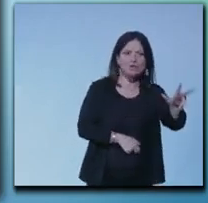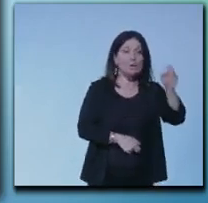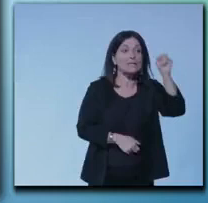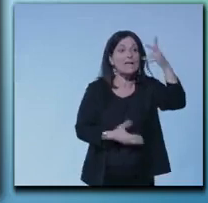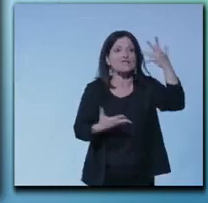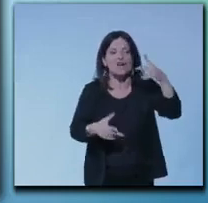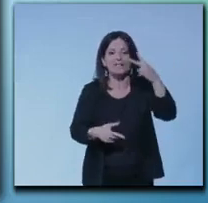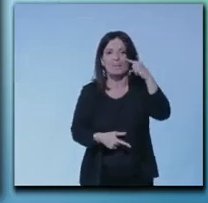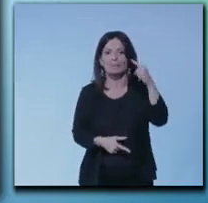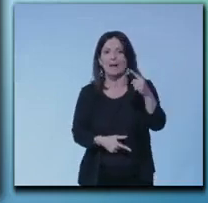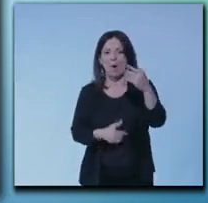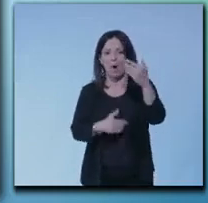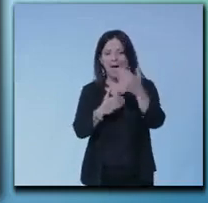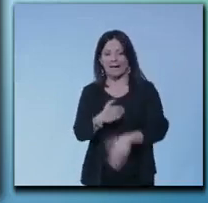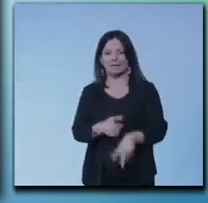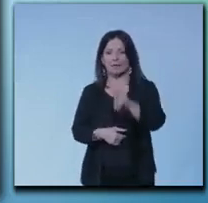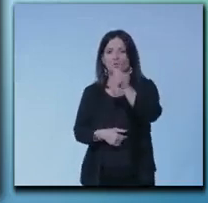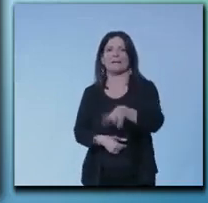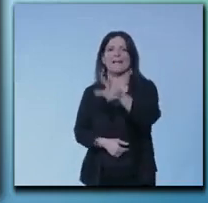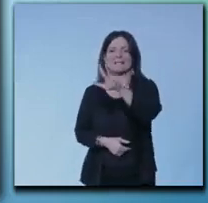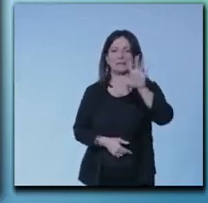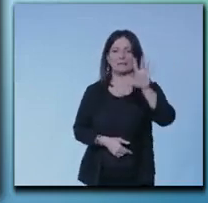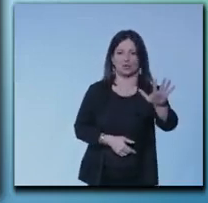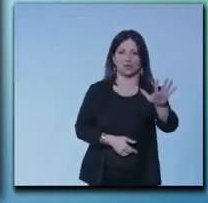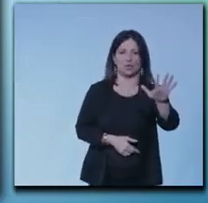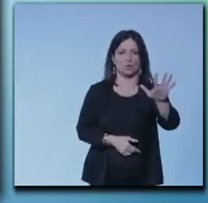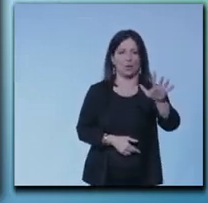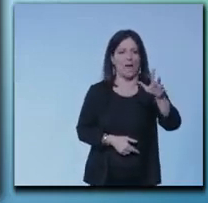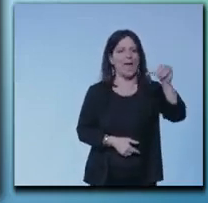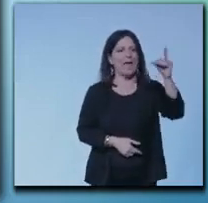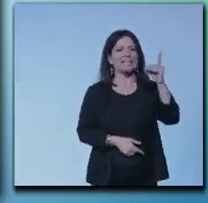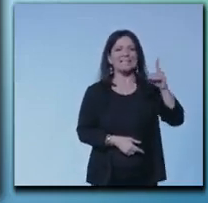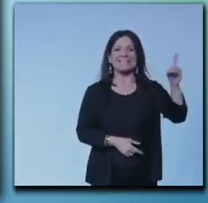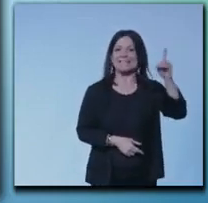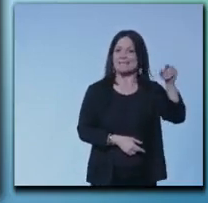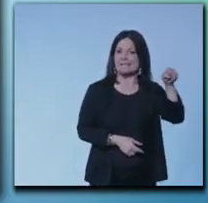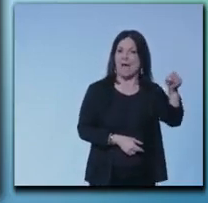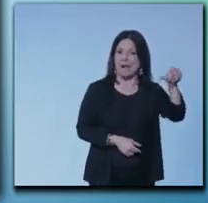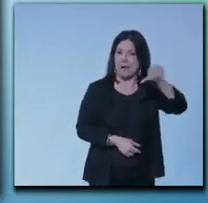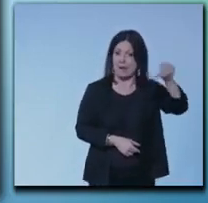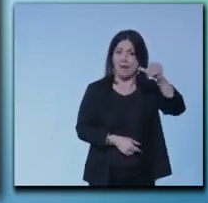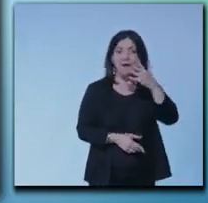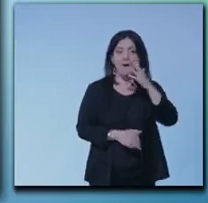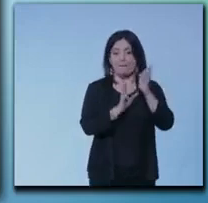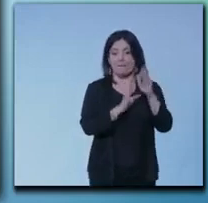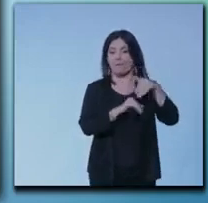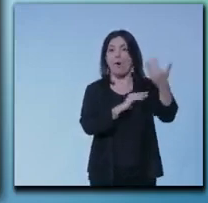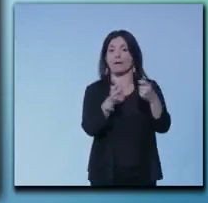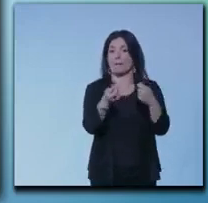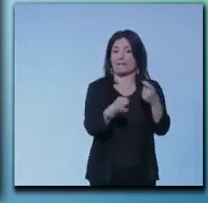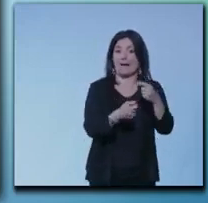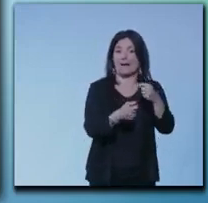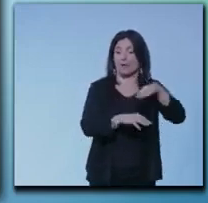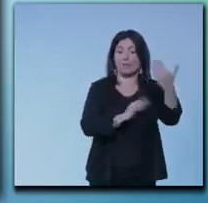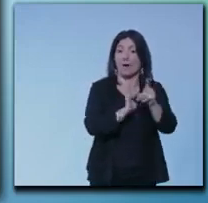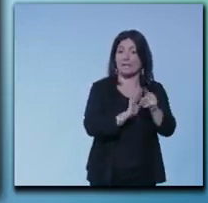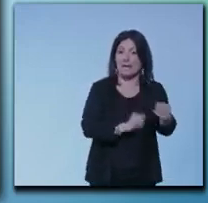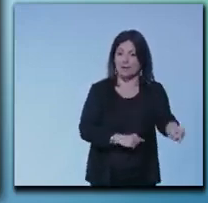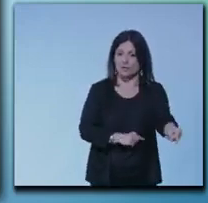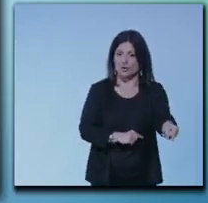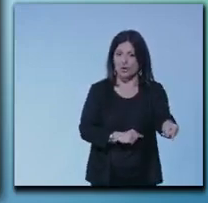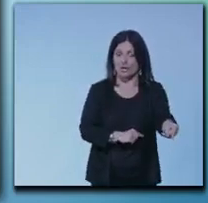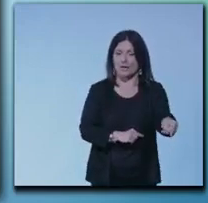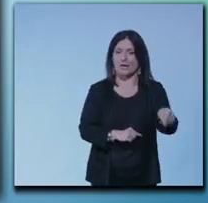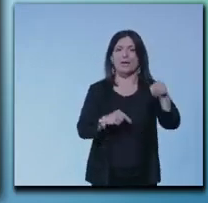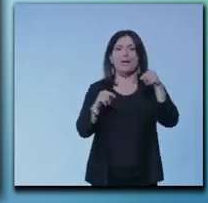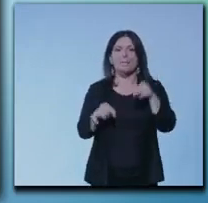i diesel saranno fuori mercato e fuori legge il Fit for 55 così come impestato